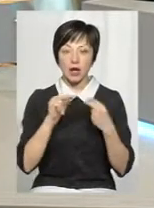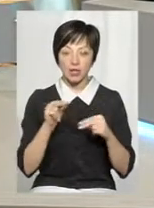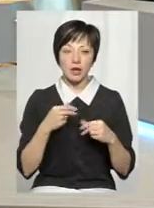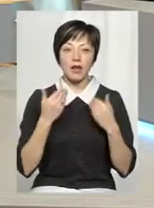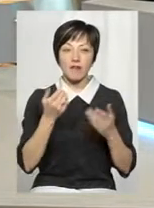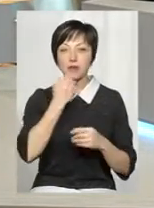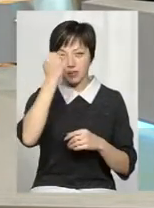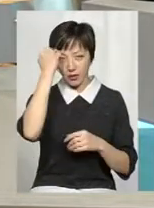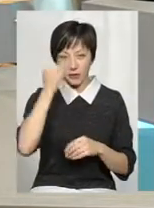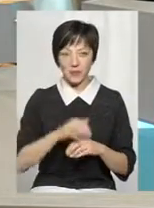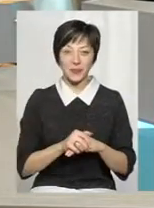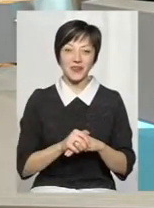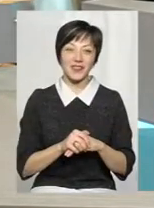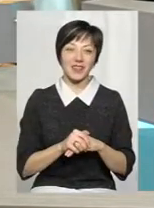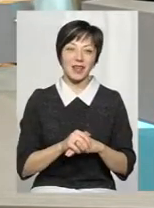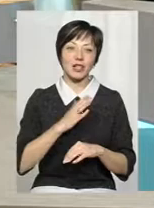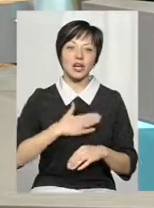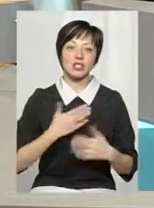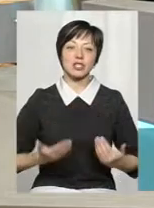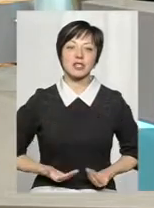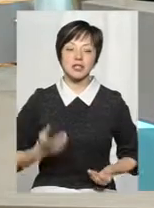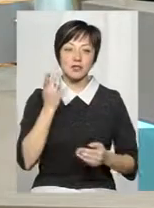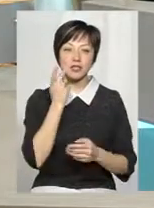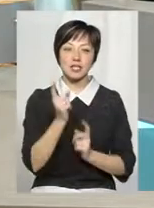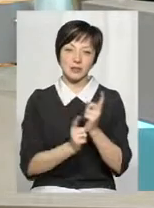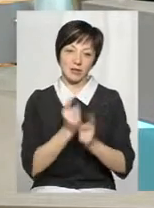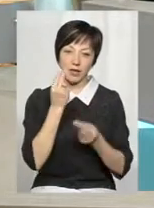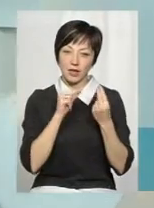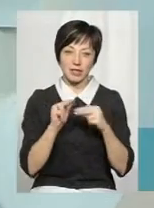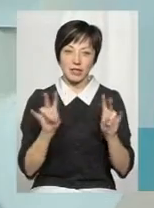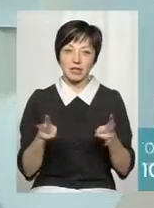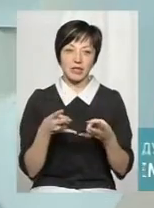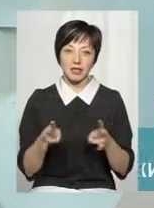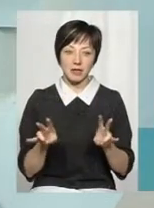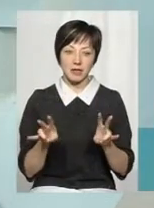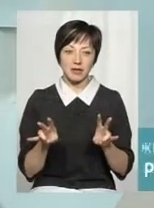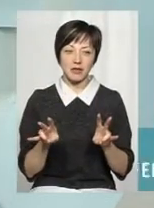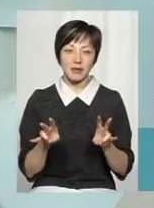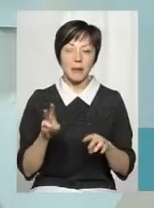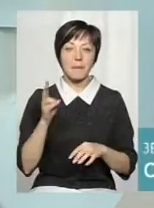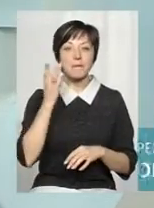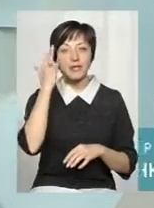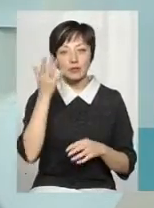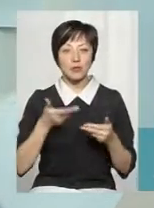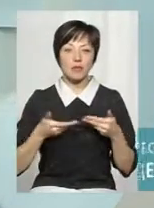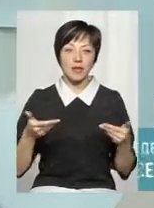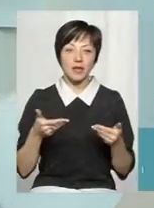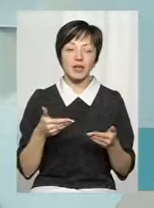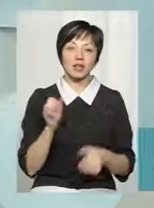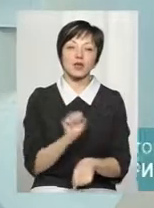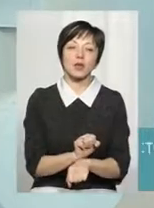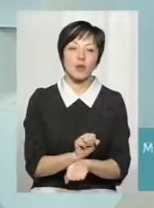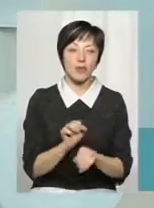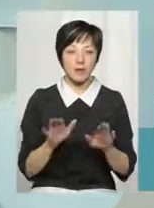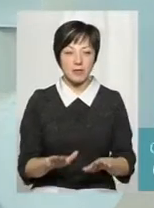Я вам дякую. Наше життя завжди змінюється на краще. Не треба мислити, що ми стоїмо на